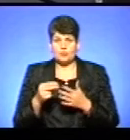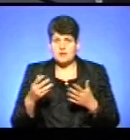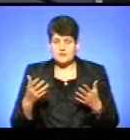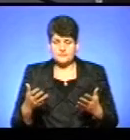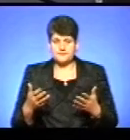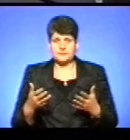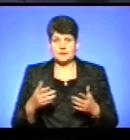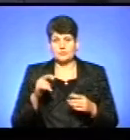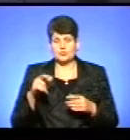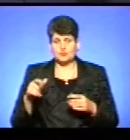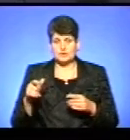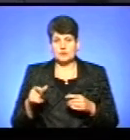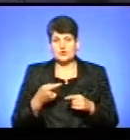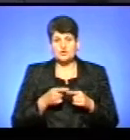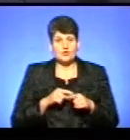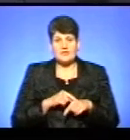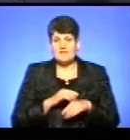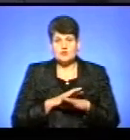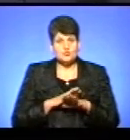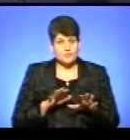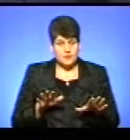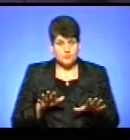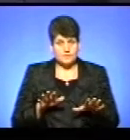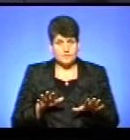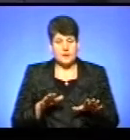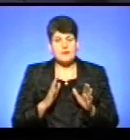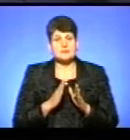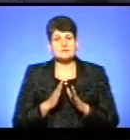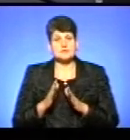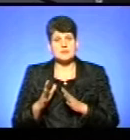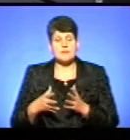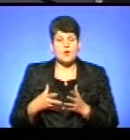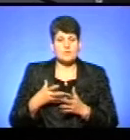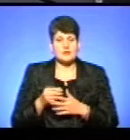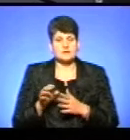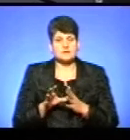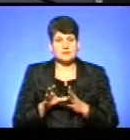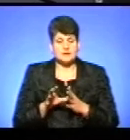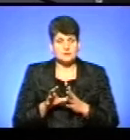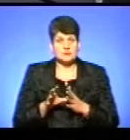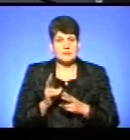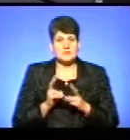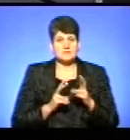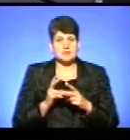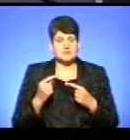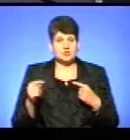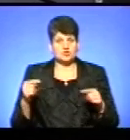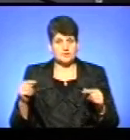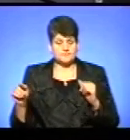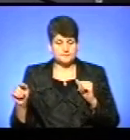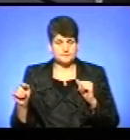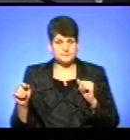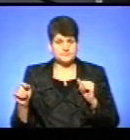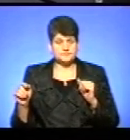що мешканці цього, можливо, не відчувають, а система оплати за цю енергію для підприємств інша. Ми